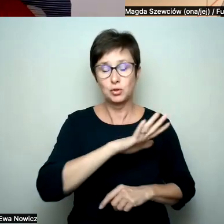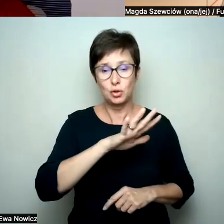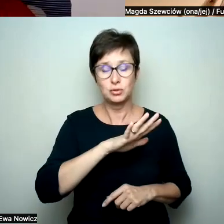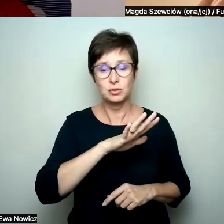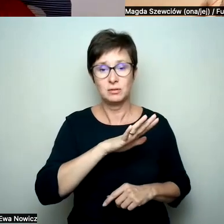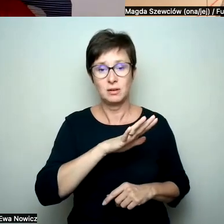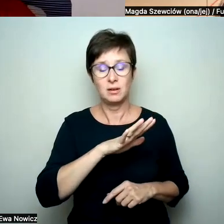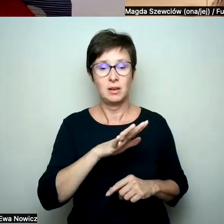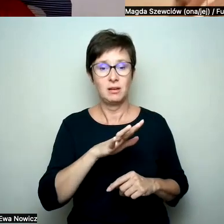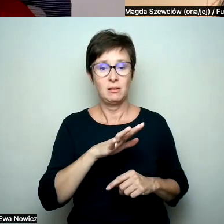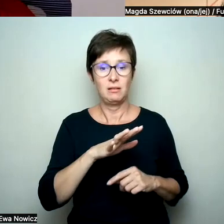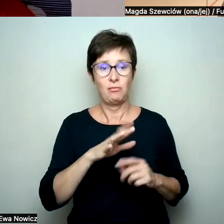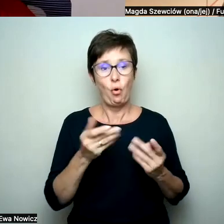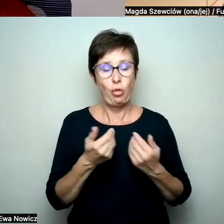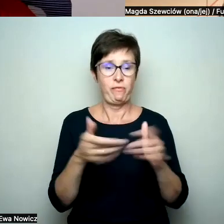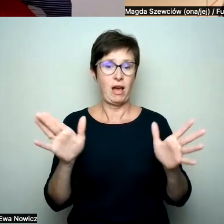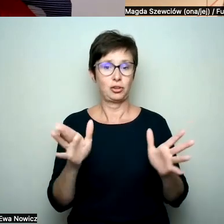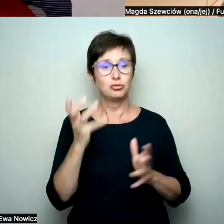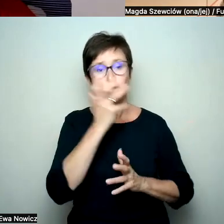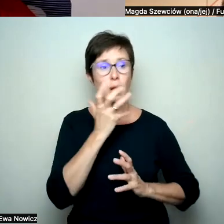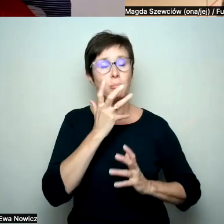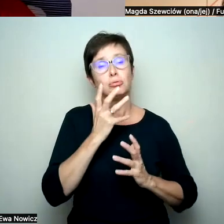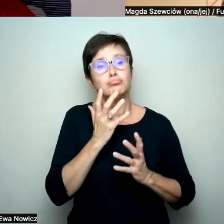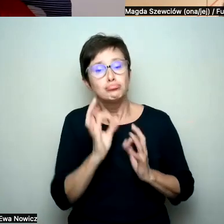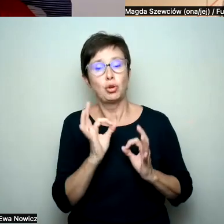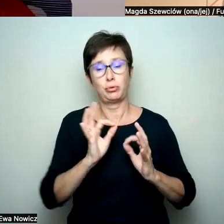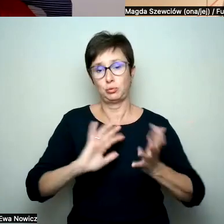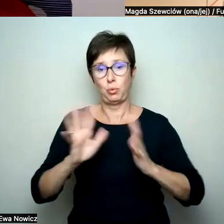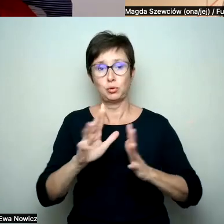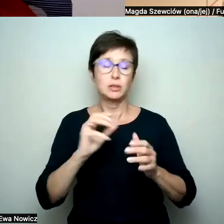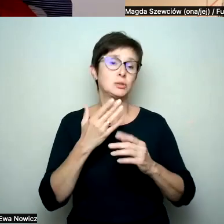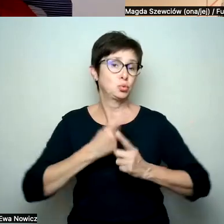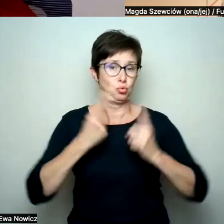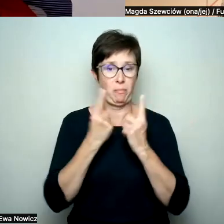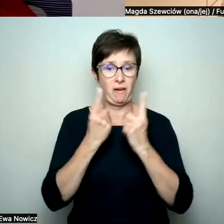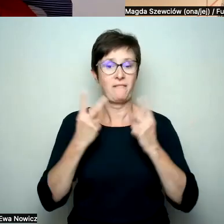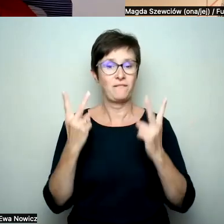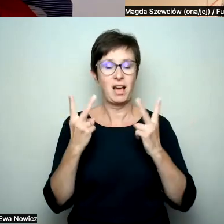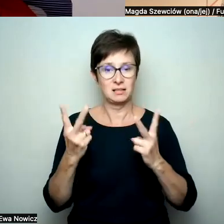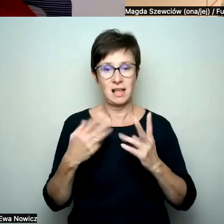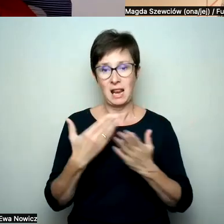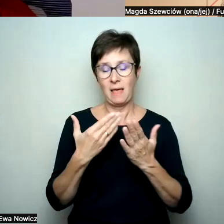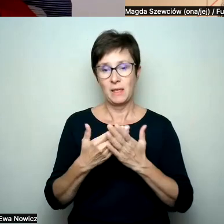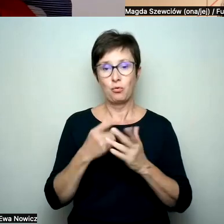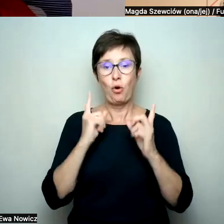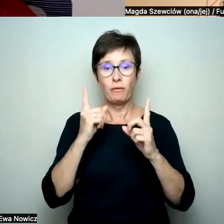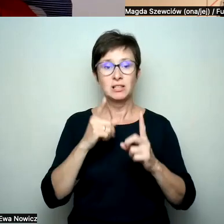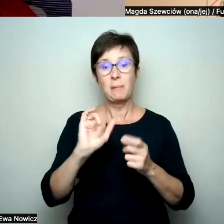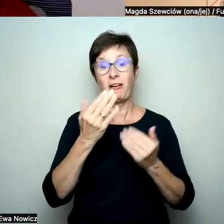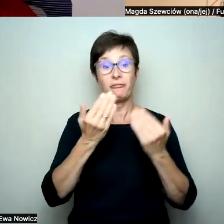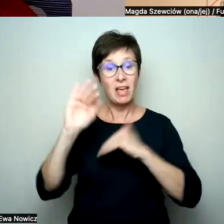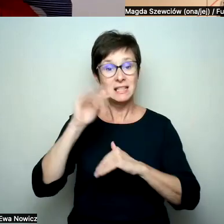sensowny, otwarty i ciepły sposób. To jest super ważne i myślę, że im więcej takich miejsc w internecie, to tym lepiej.